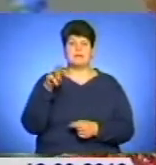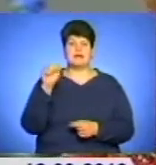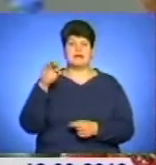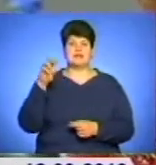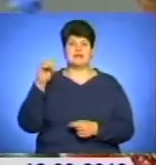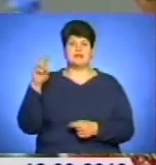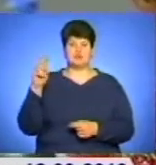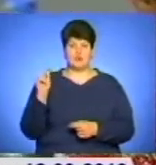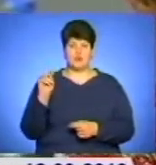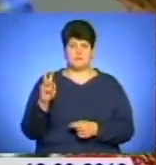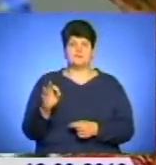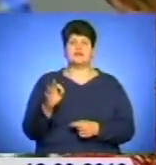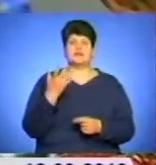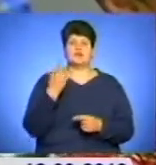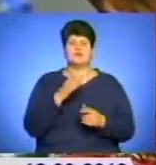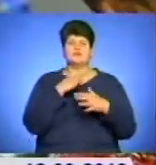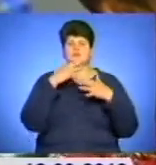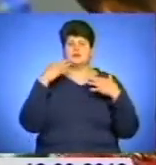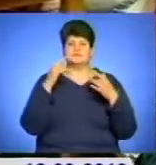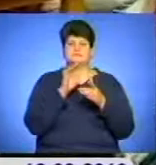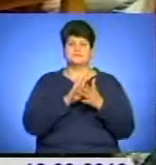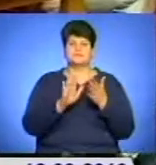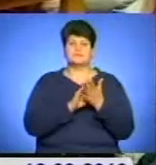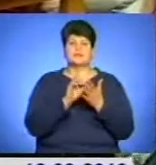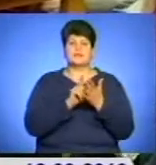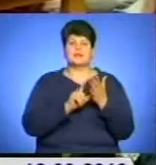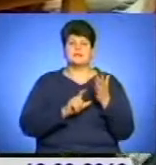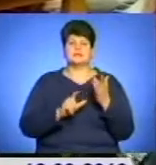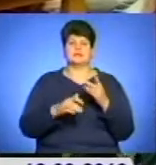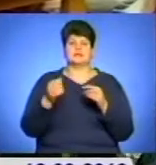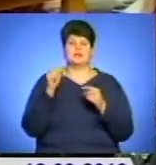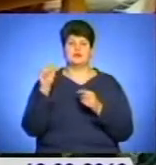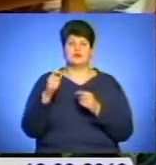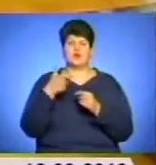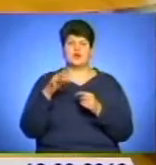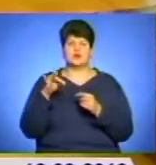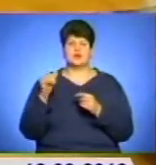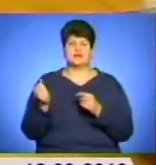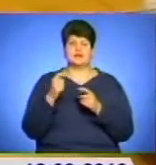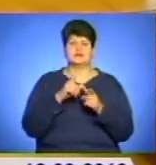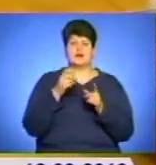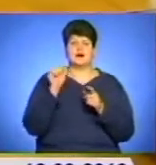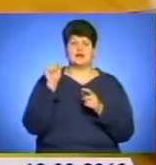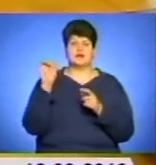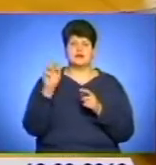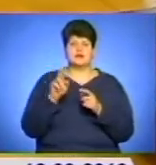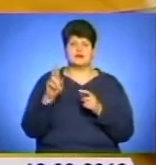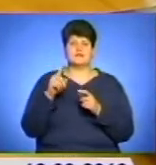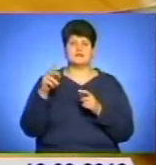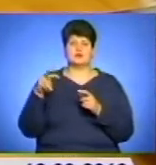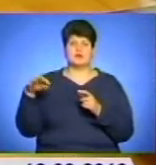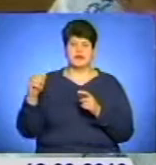Понад сотню пісень на його слова і музику Олександра Бурміцького, Анатолія Горчинського, Ярослава Злонкевича, Леоніда